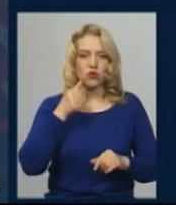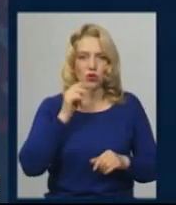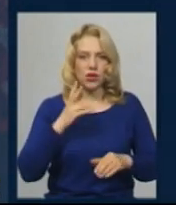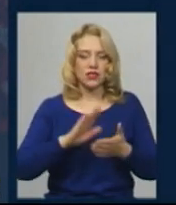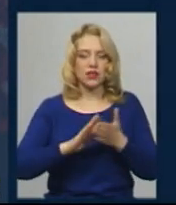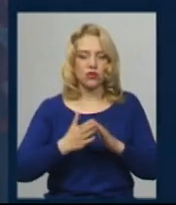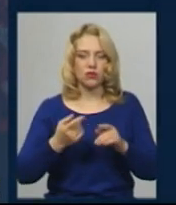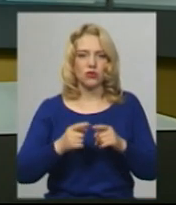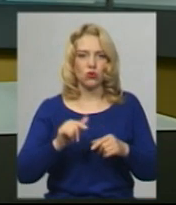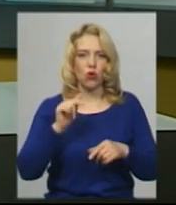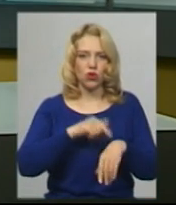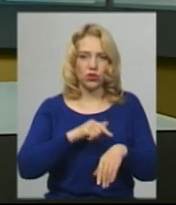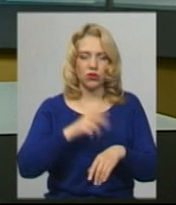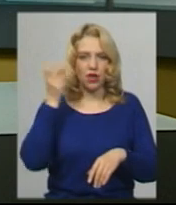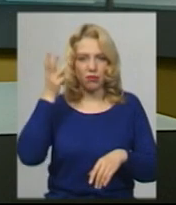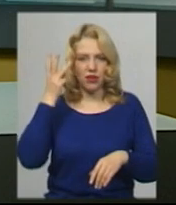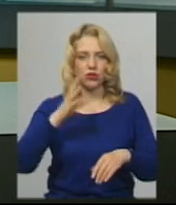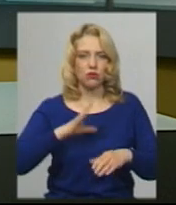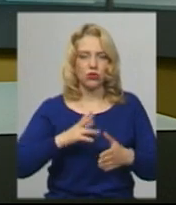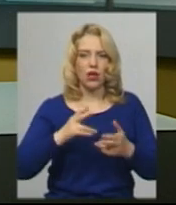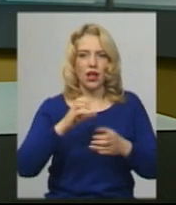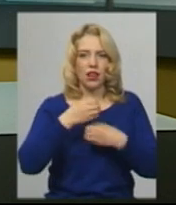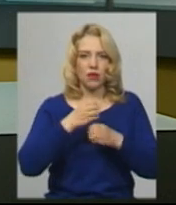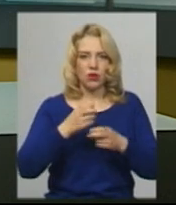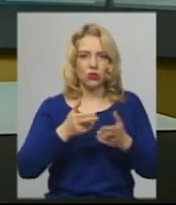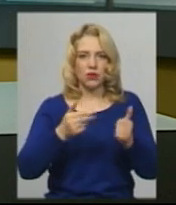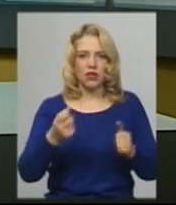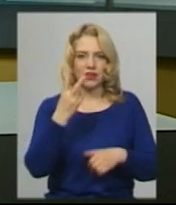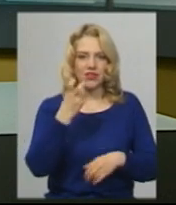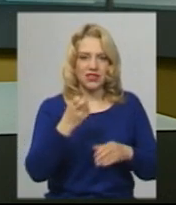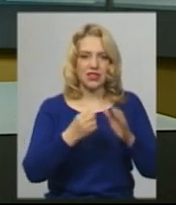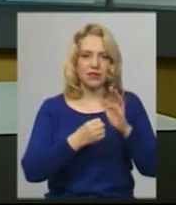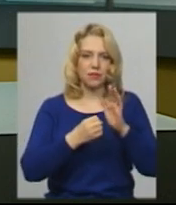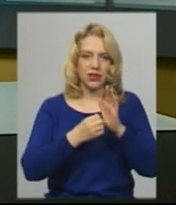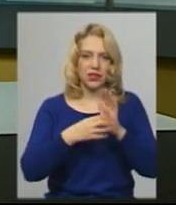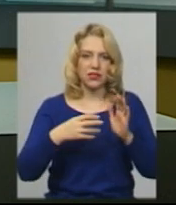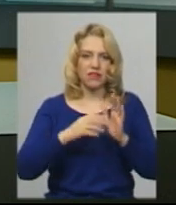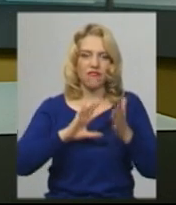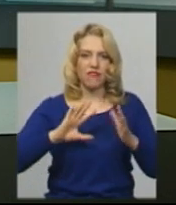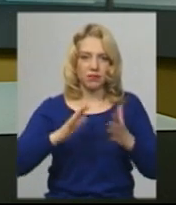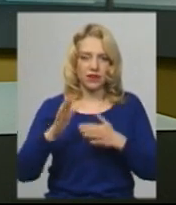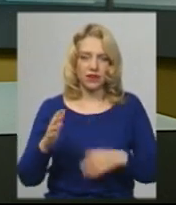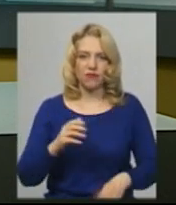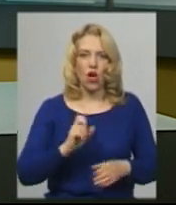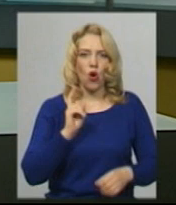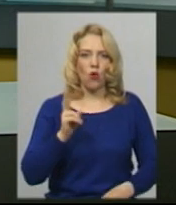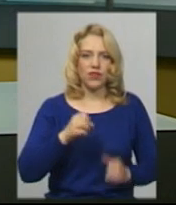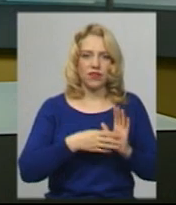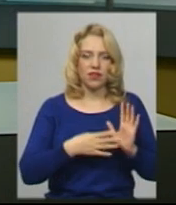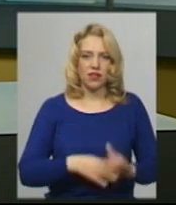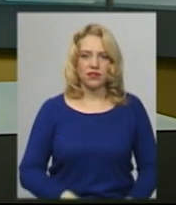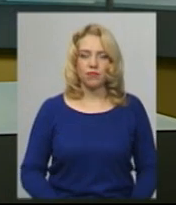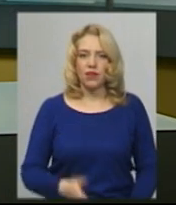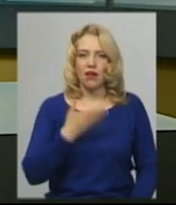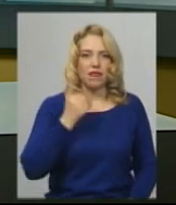Хмельниччині було лабораторно підтверджено 214 випадків COVID-19. Не виїжджають на суди та